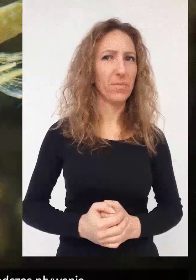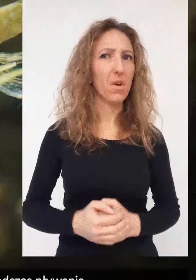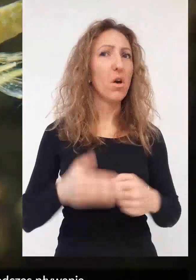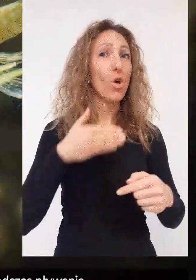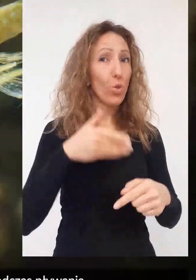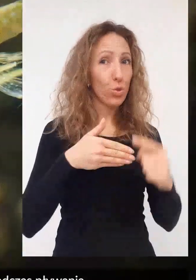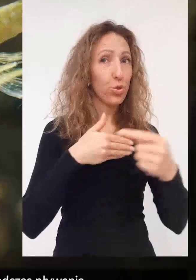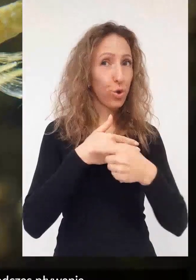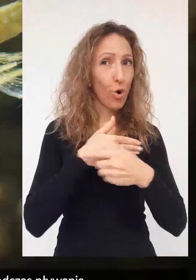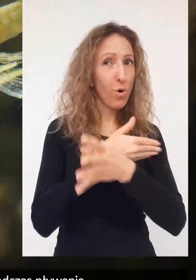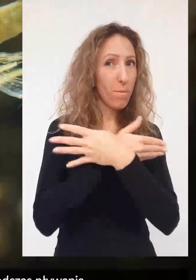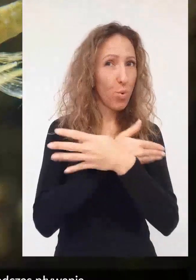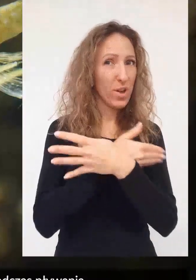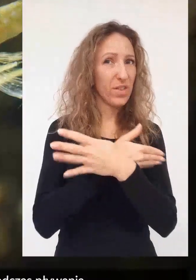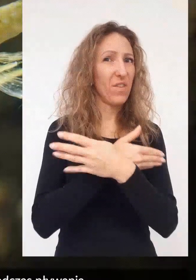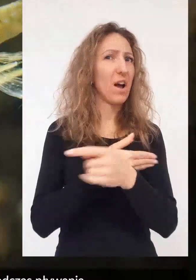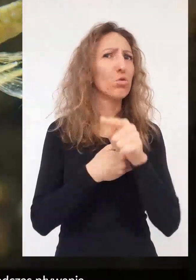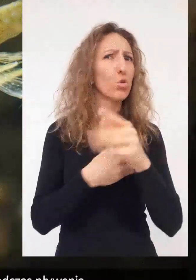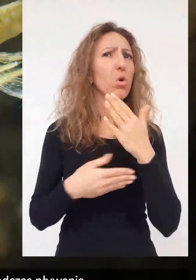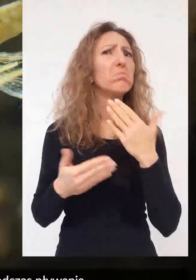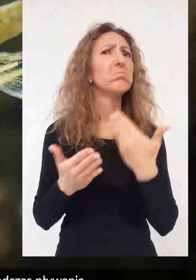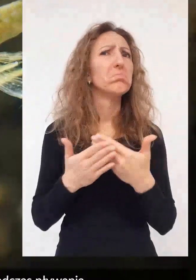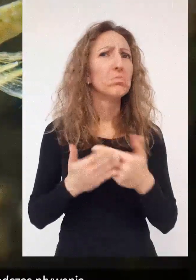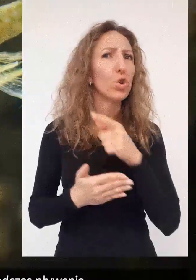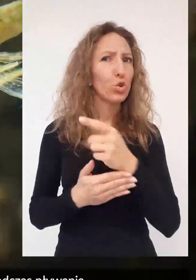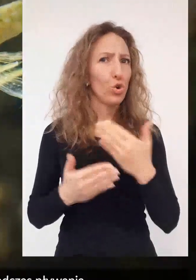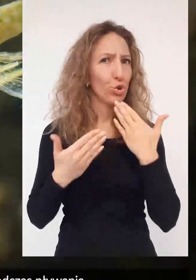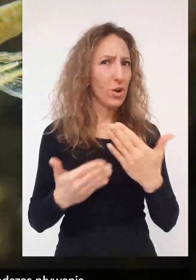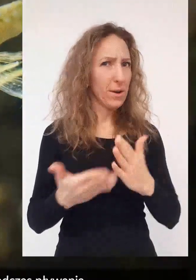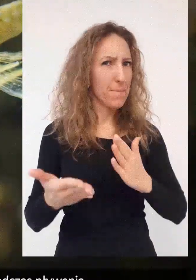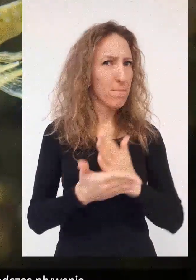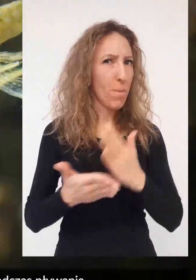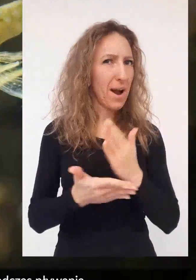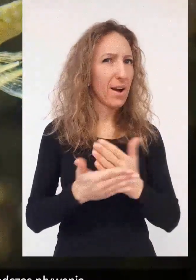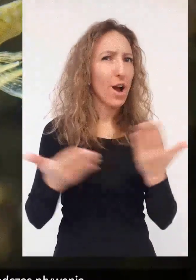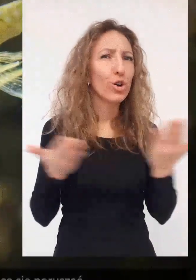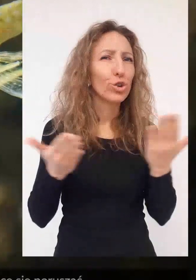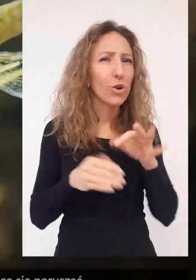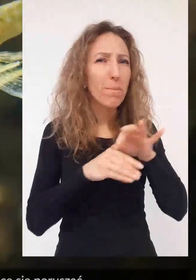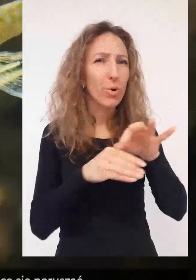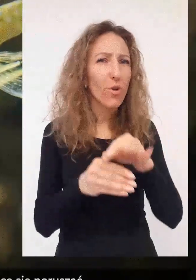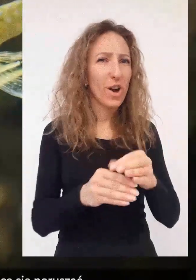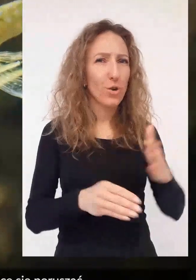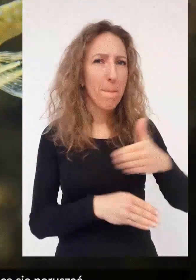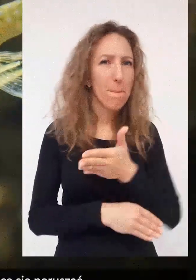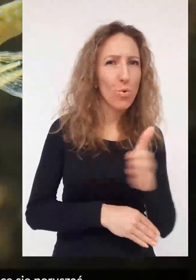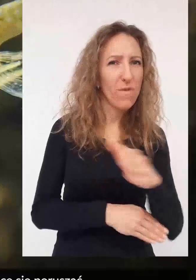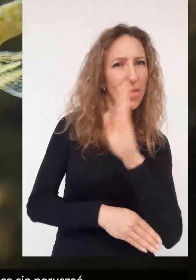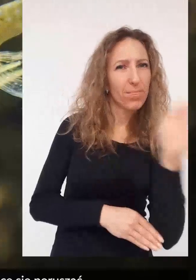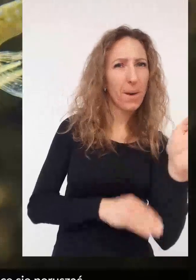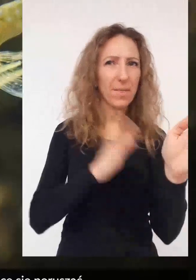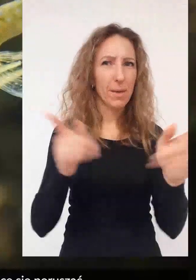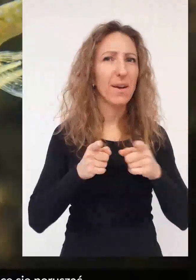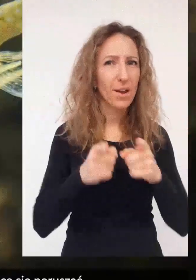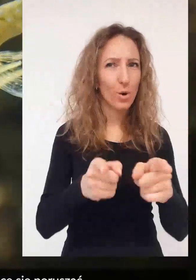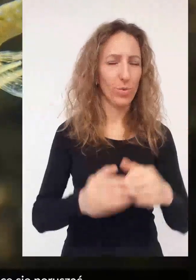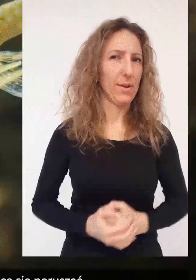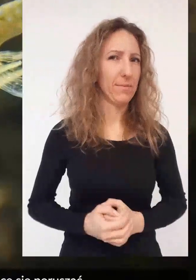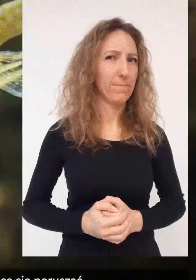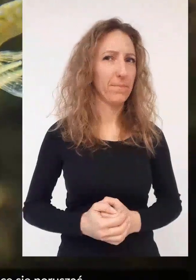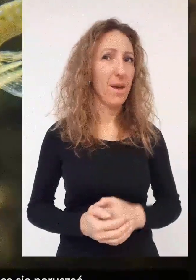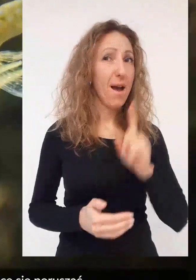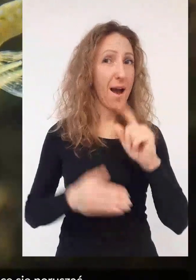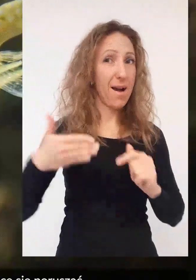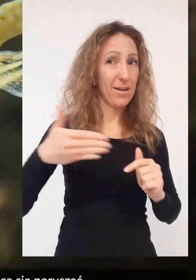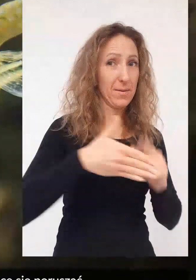Zadaniem tej płetwy nie jest rozpędzanie ciała podczas pływania, a raczej wyznaczanie kierunku, w którym